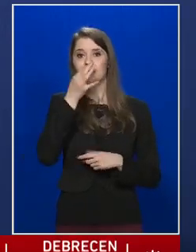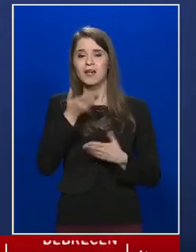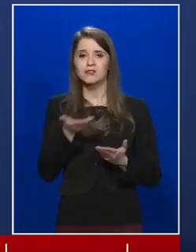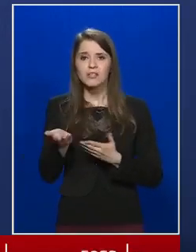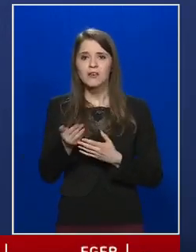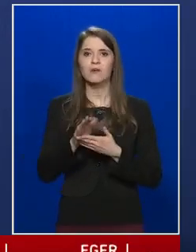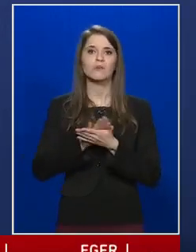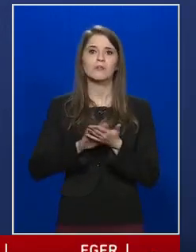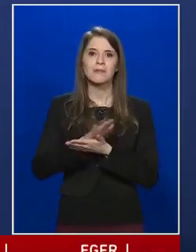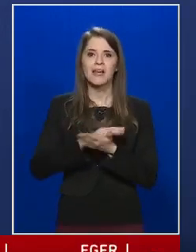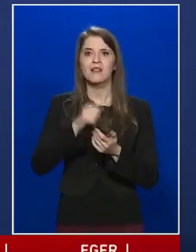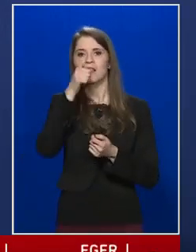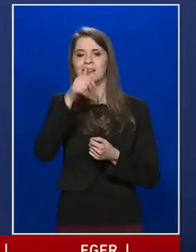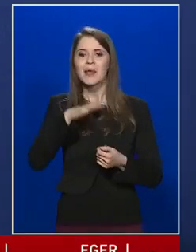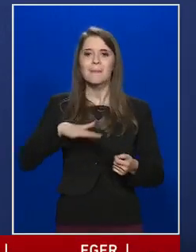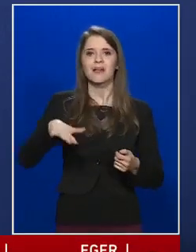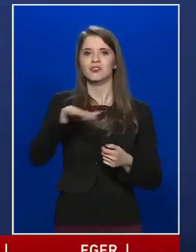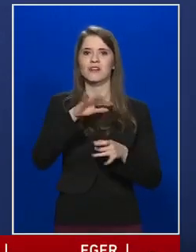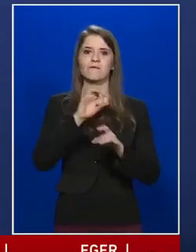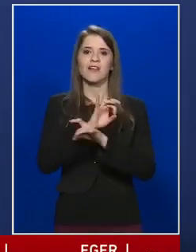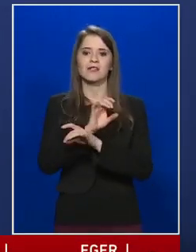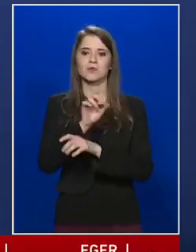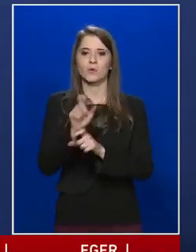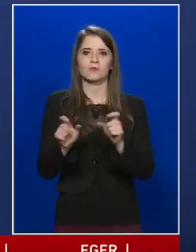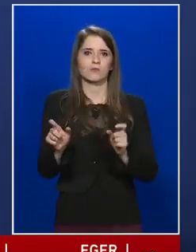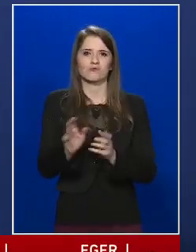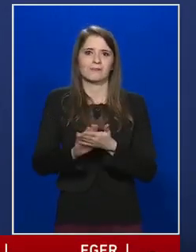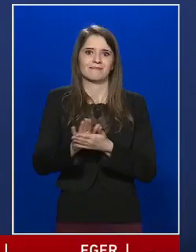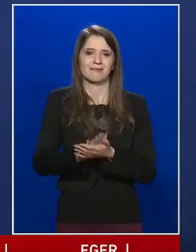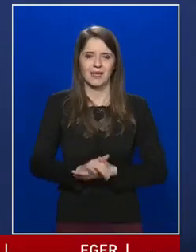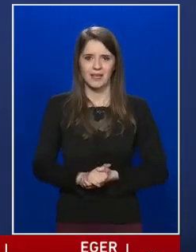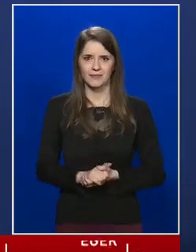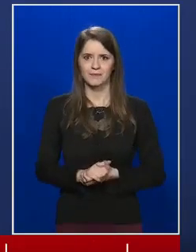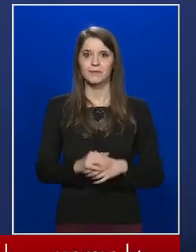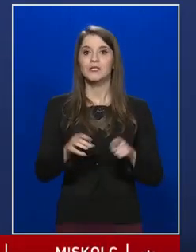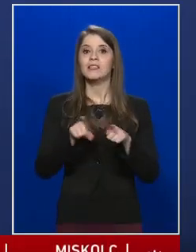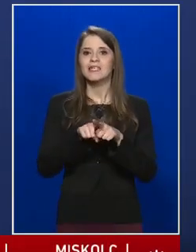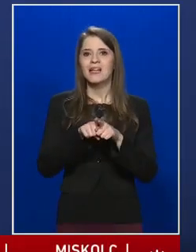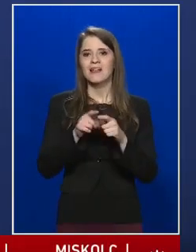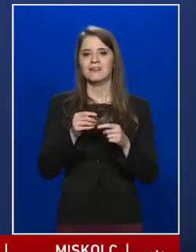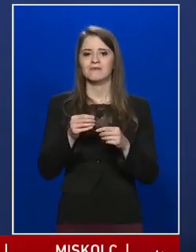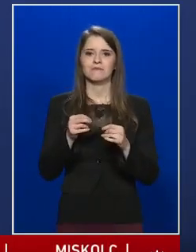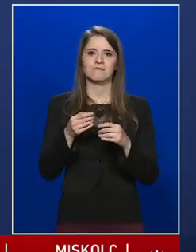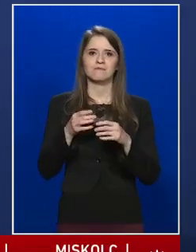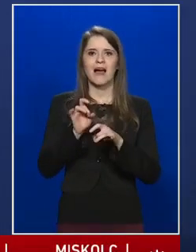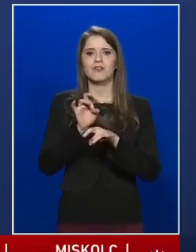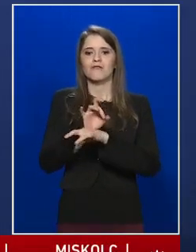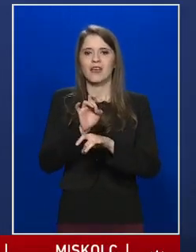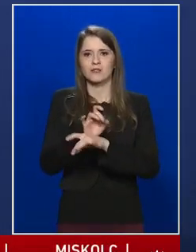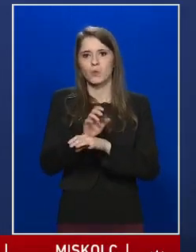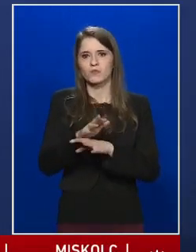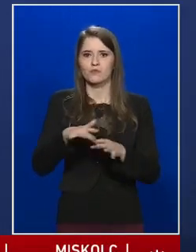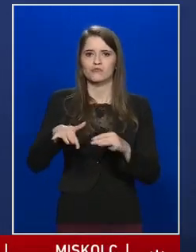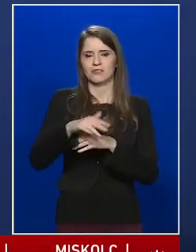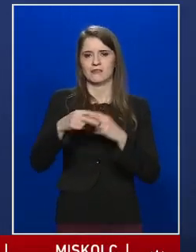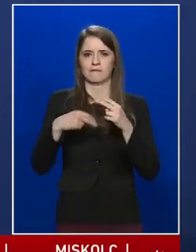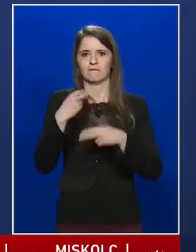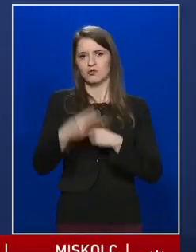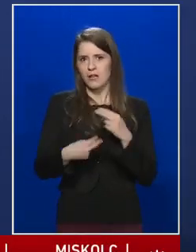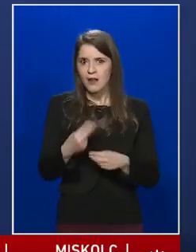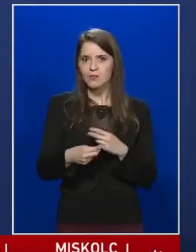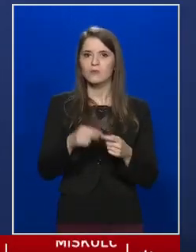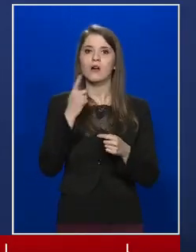népesség átfertőzöttsége. Ezeket az úgynevezett átfertőzöttségi vizsgálatokat, amik